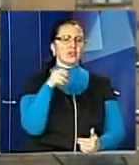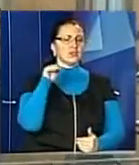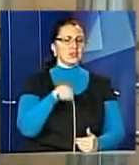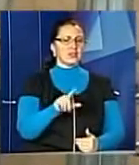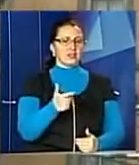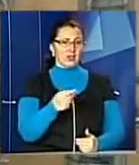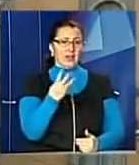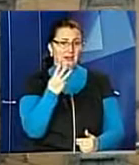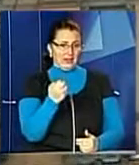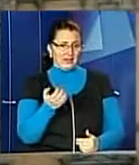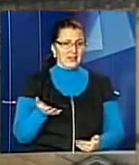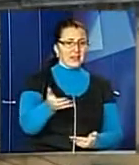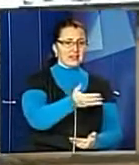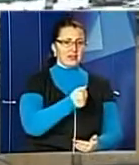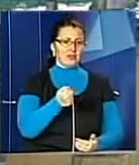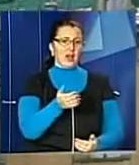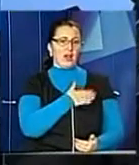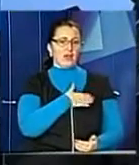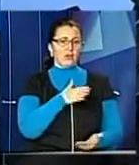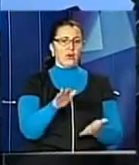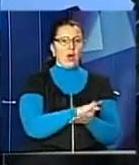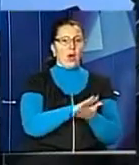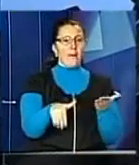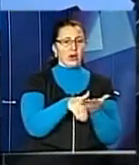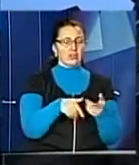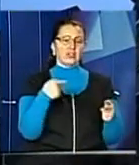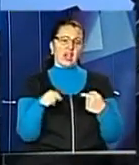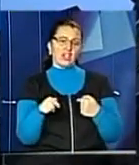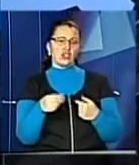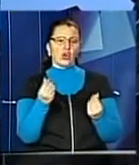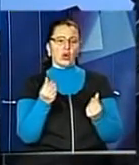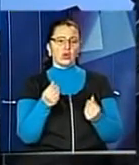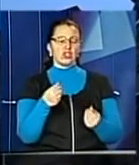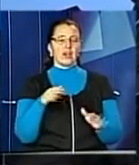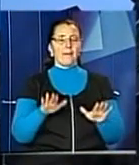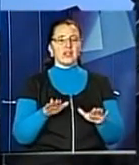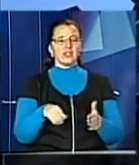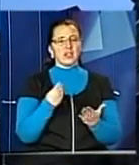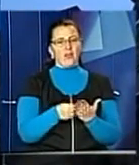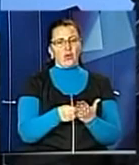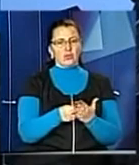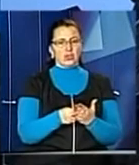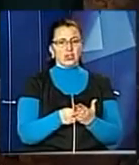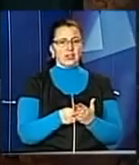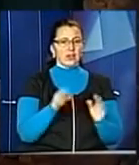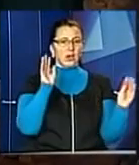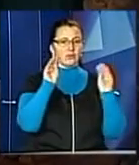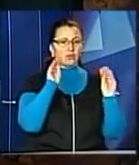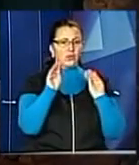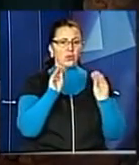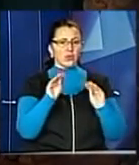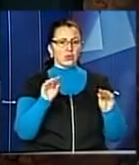300, з яких зібрали благодійники, решту – кошти міського бюджету. А ввечері на знаменитій скульптурі Леонарда